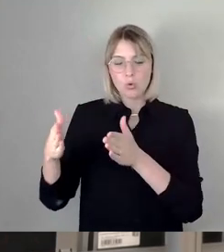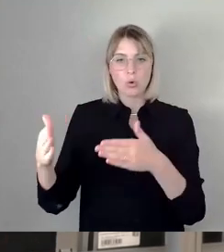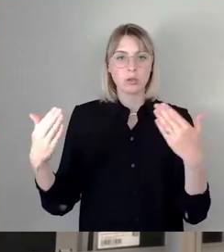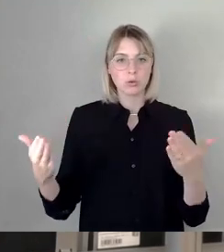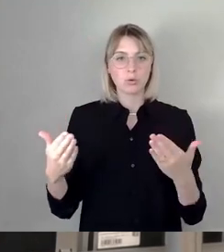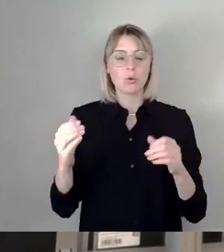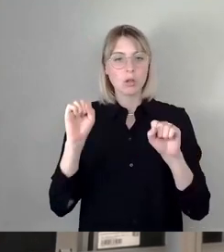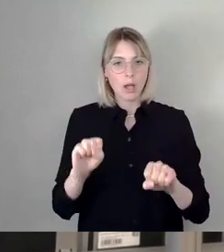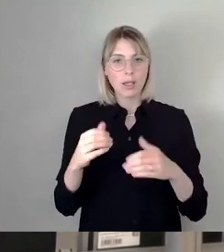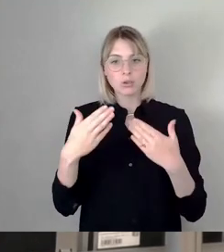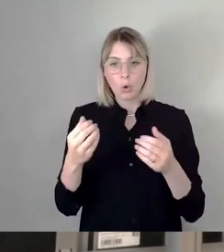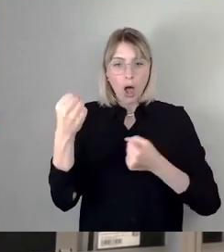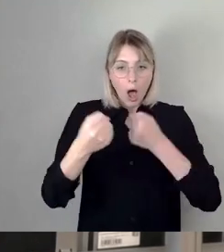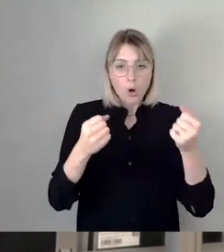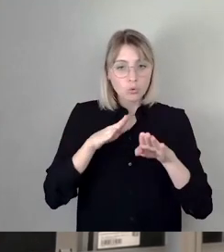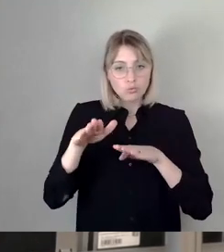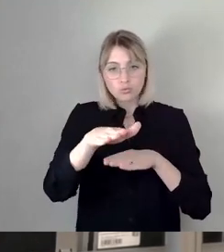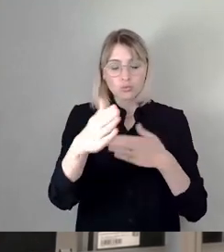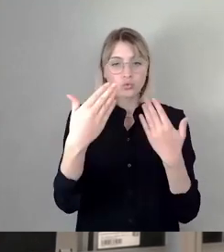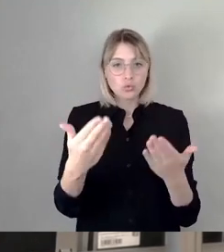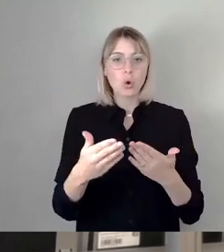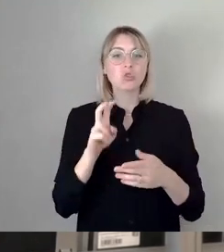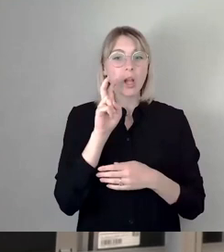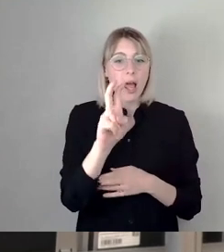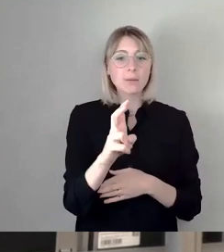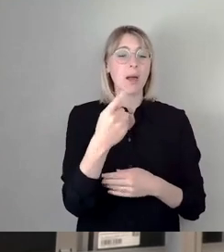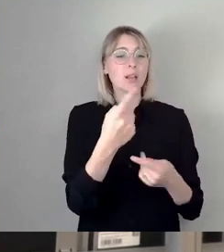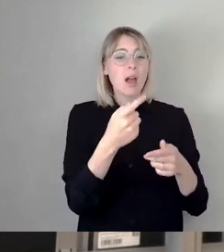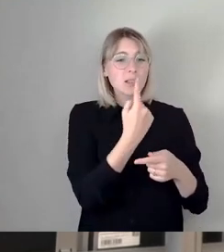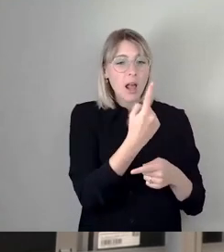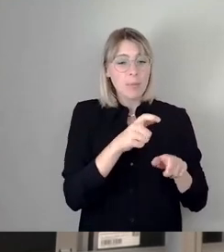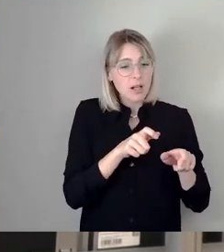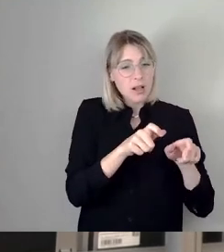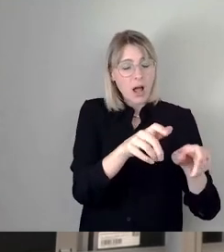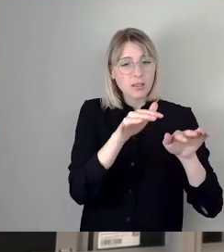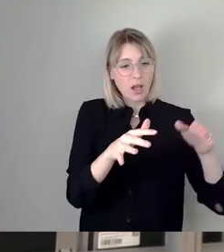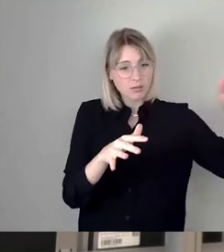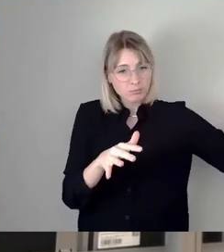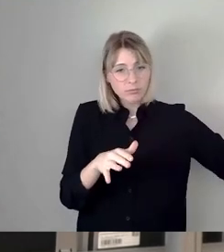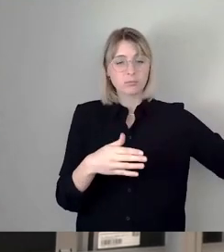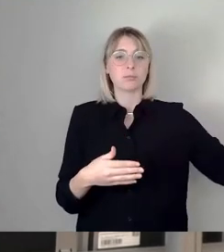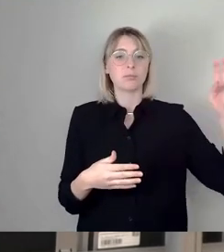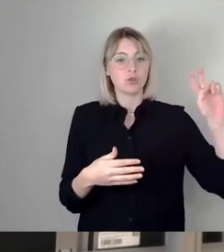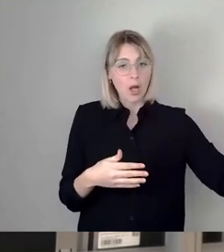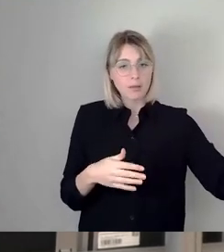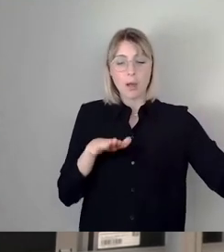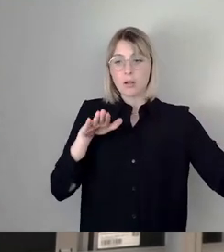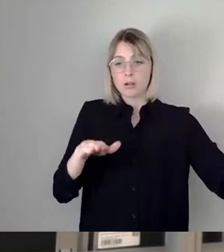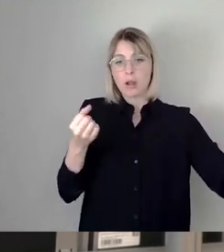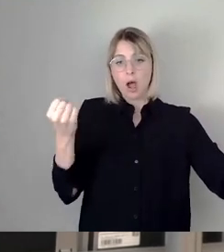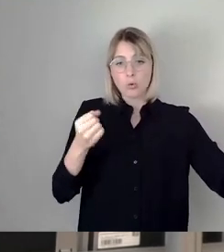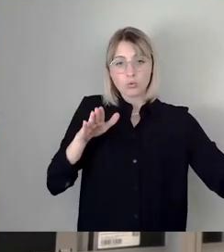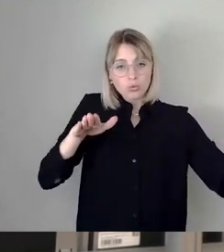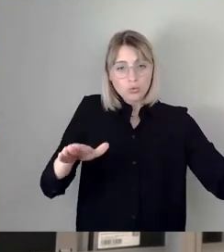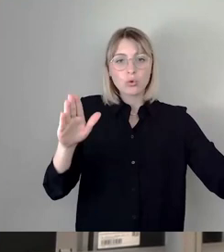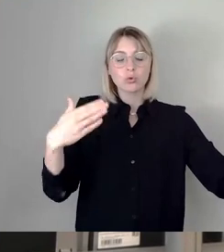Straßenbahn, die eigenes Gleisbett hat, so dazwischen 600 Meter, wo überhaupt kein Hindernis ist, danach wieder eine